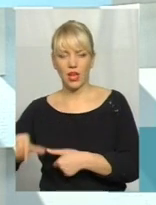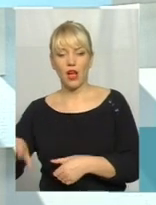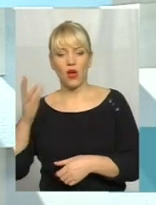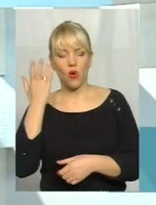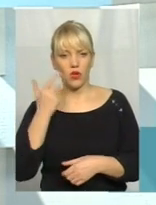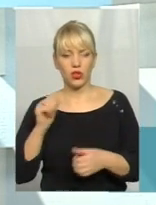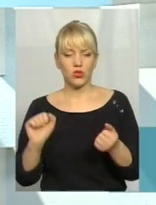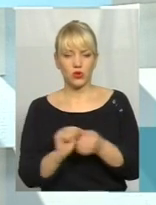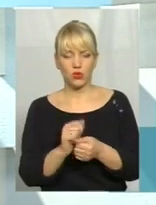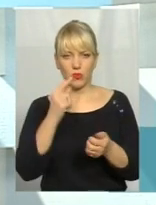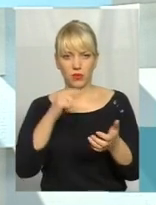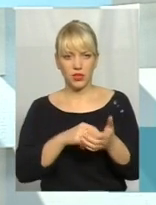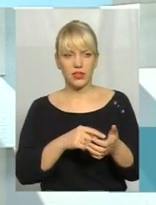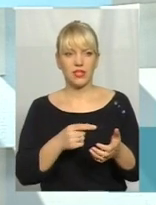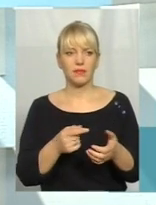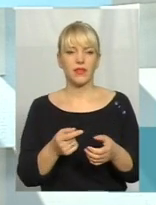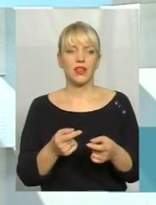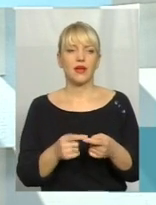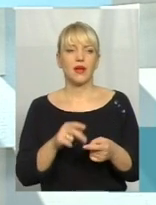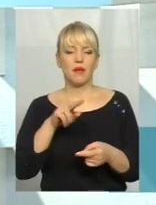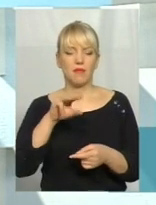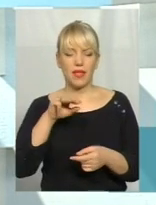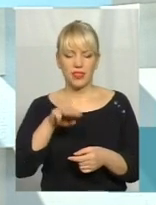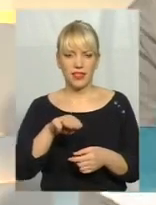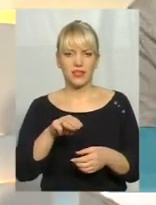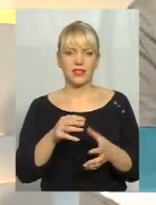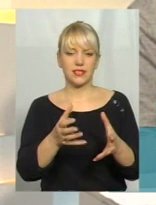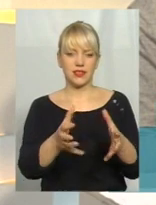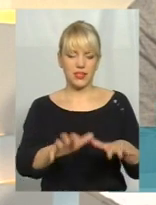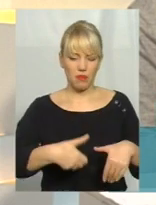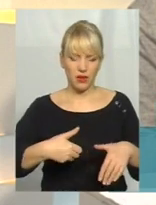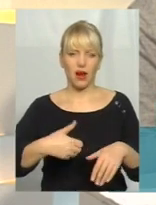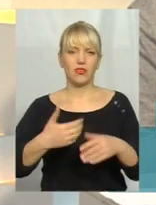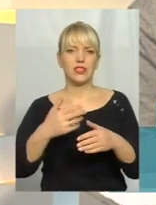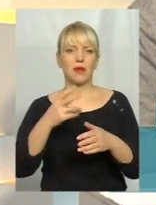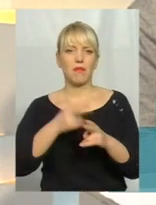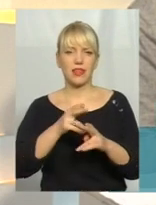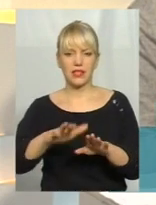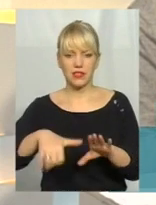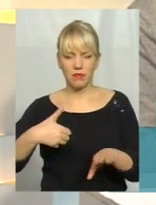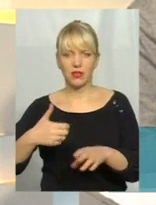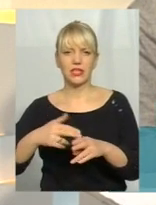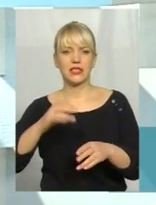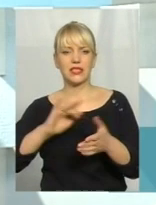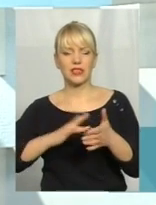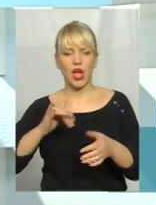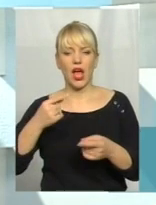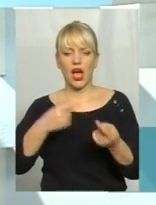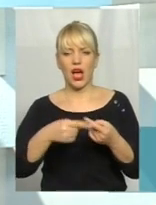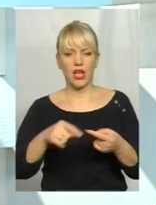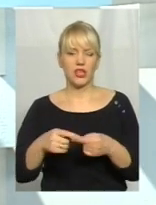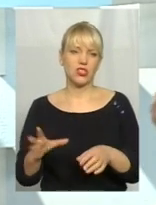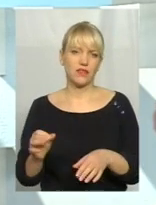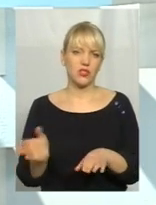попадає на лінію сортування, відбирається корисна фракція PET-метал, скло. Все інше утворює фракцію РДФ і залишки